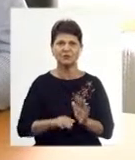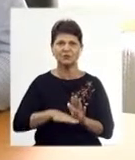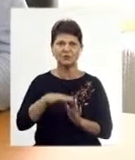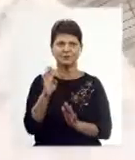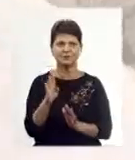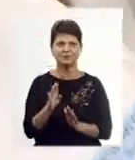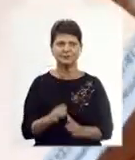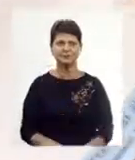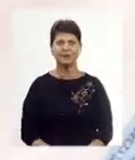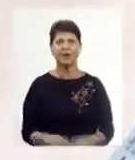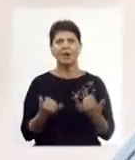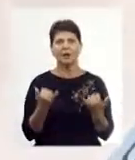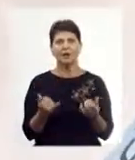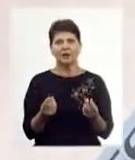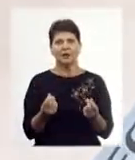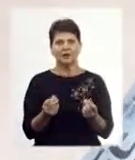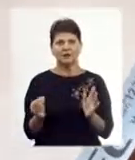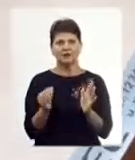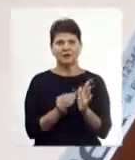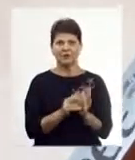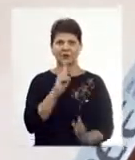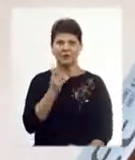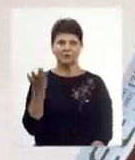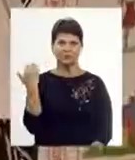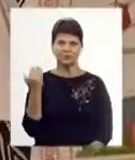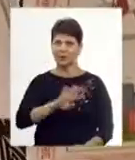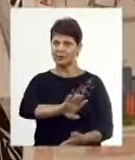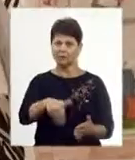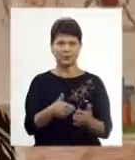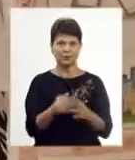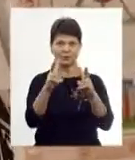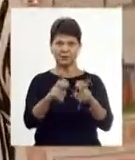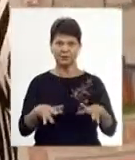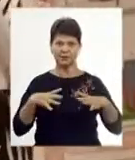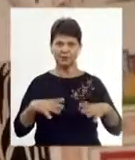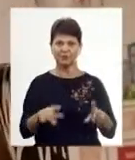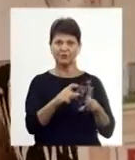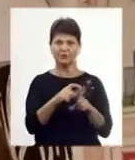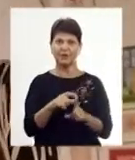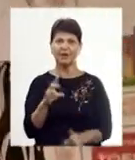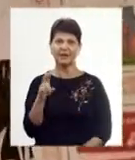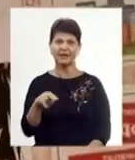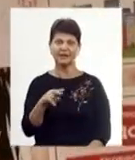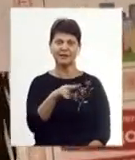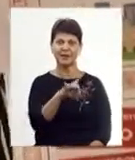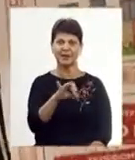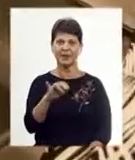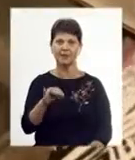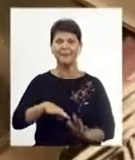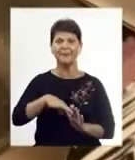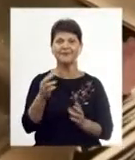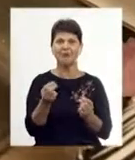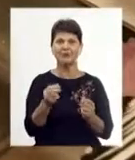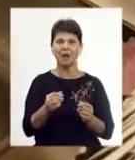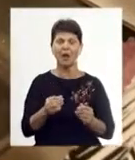податків та зборів. Нинішні тарифи встановили два роки тому, з того часу їх не переглядали. за словами Дениса Прилипка, підвищення цін процедура